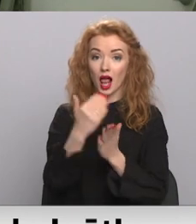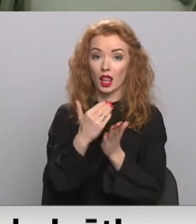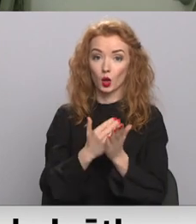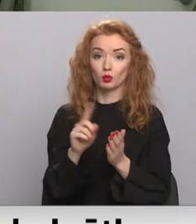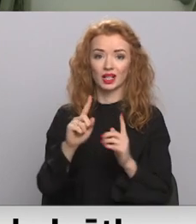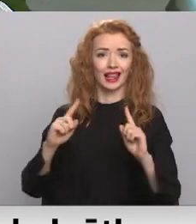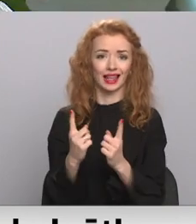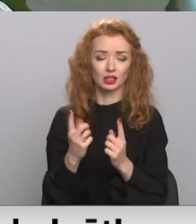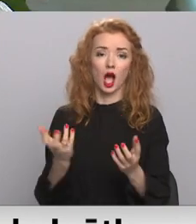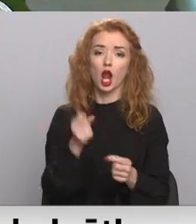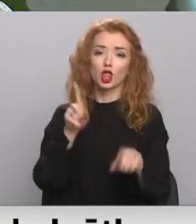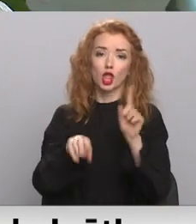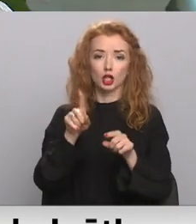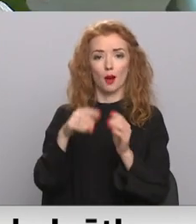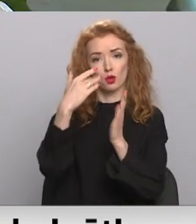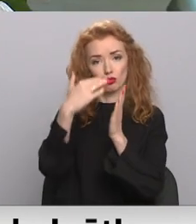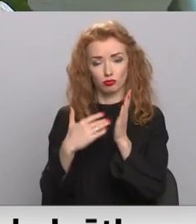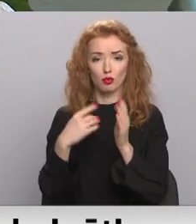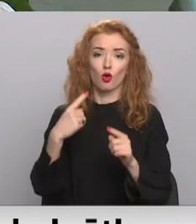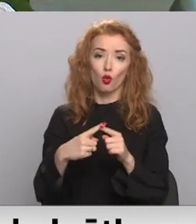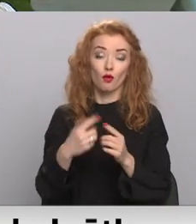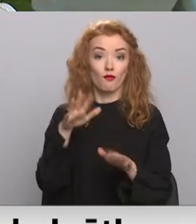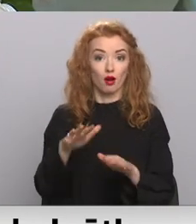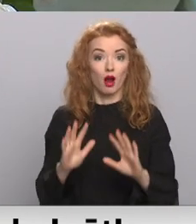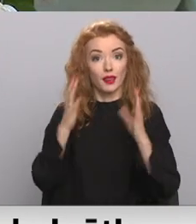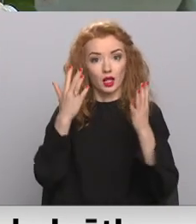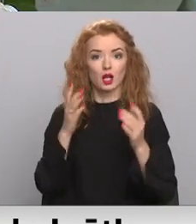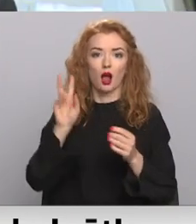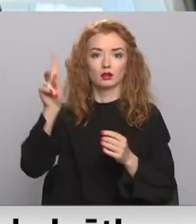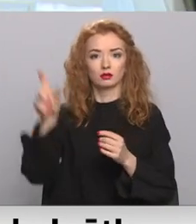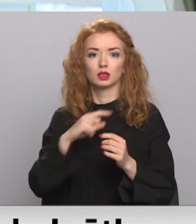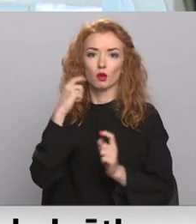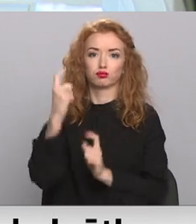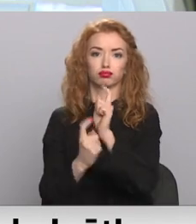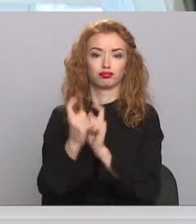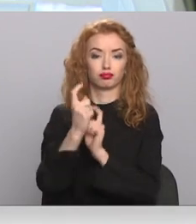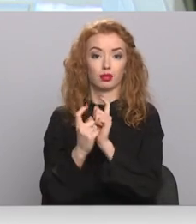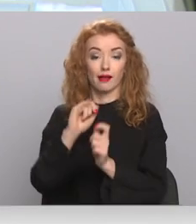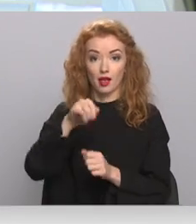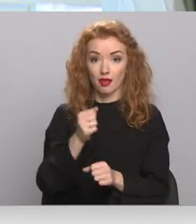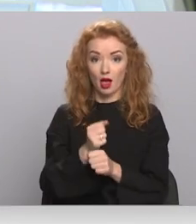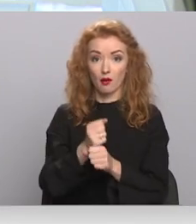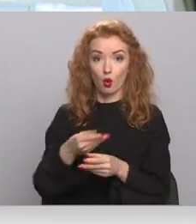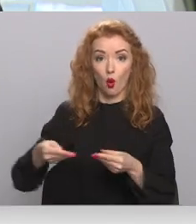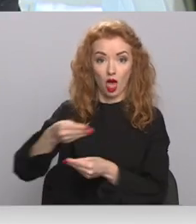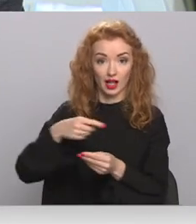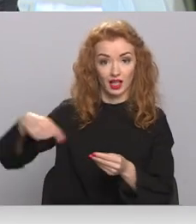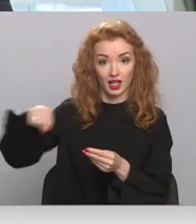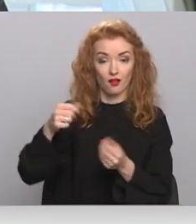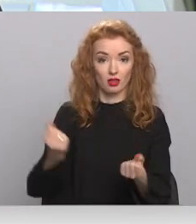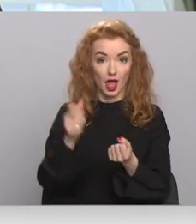īsas ar dažām normām un anotāciju, ja var gadīties, ka tas tiek apstrīdēts. Ja darba kolektīvā darbinieks, kurš